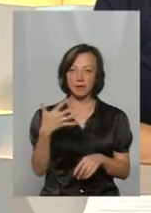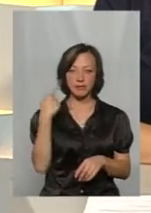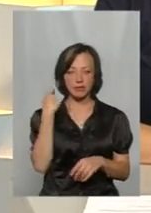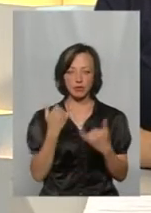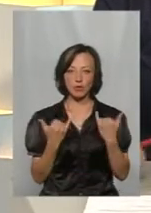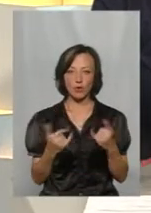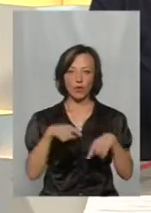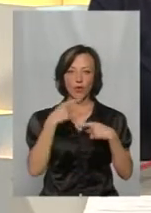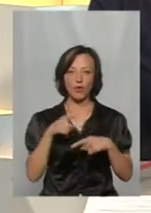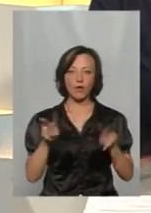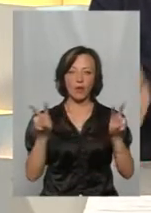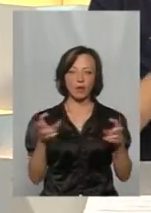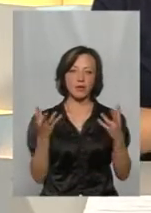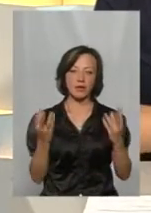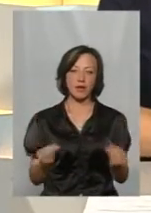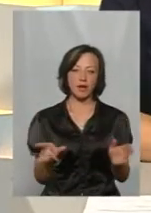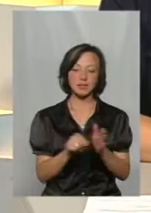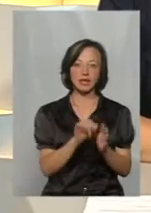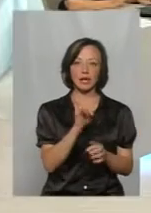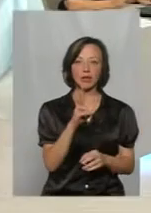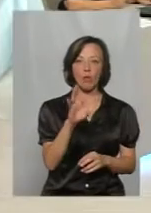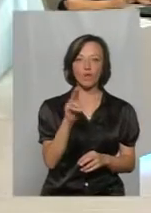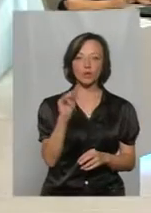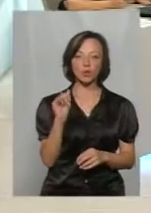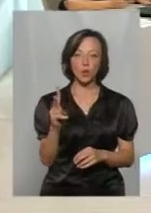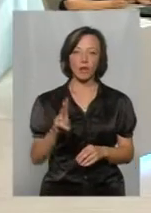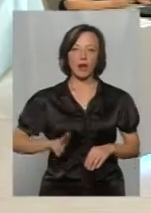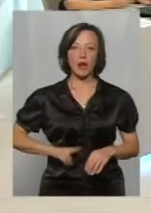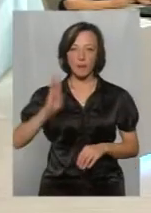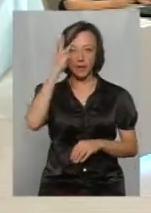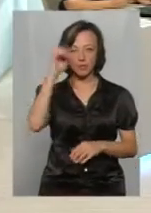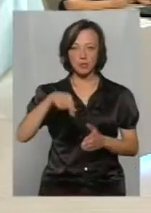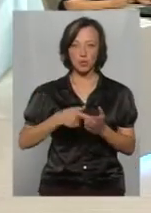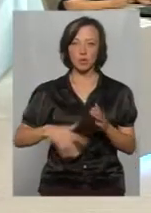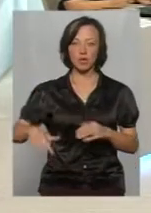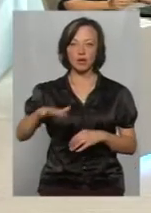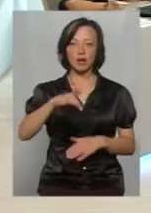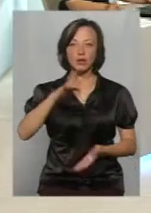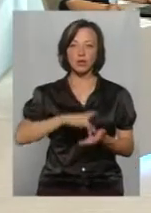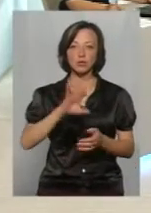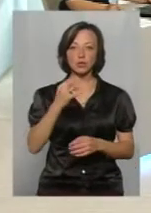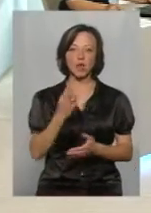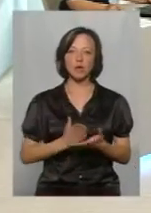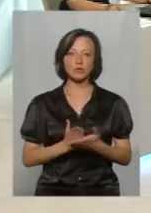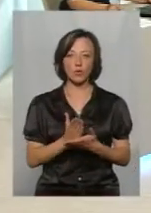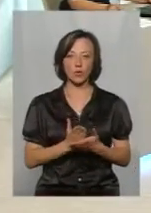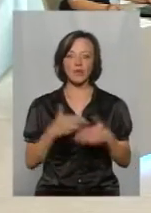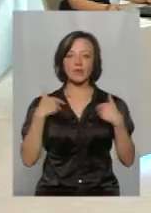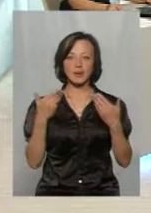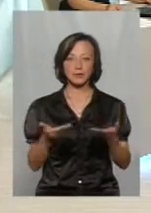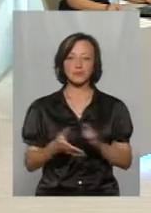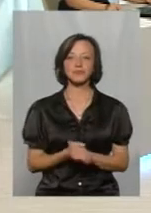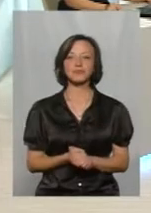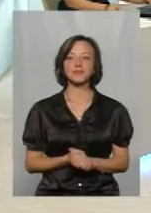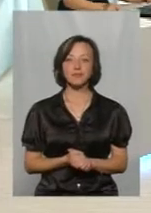сьогодні говоримо у темі дня з Іриною Ковальчук, директором Хмельницького міського територіального центру соціального обслуговування. Я вітаю